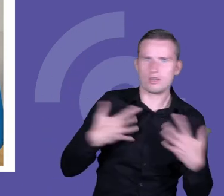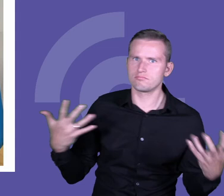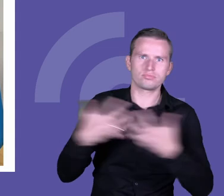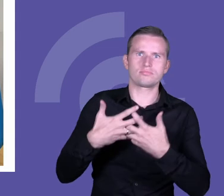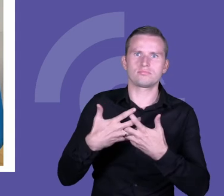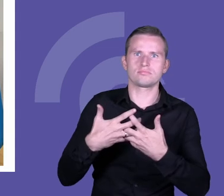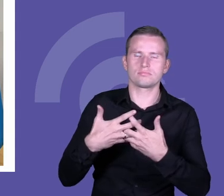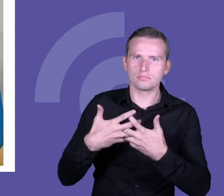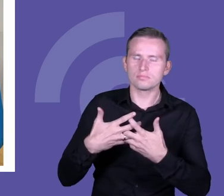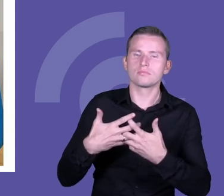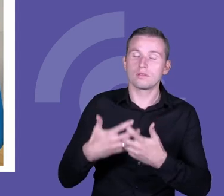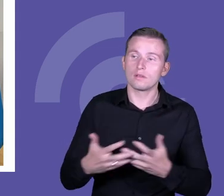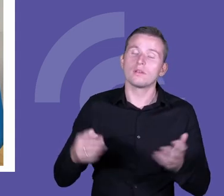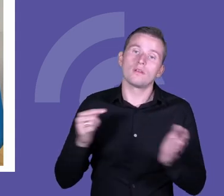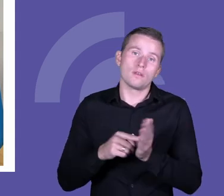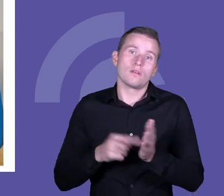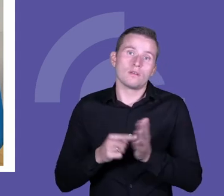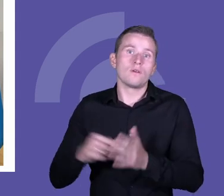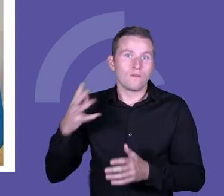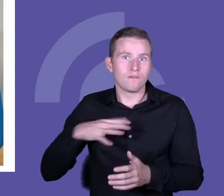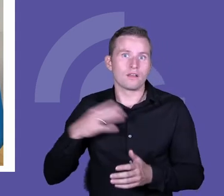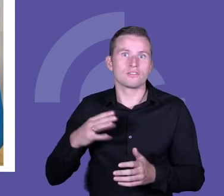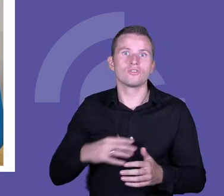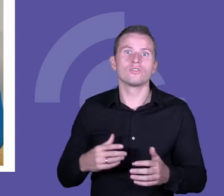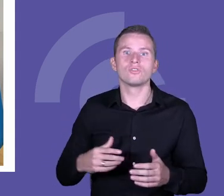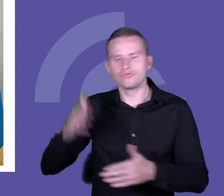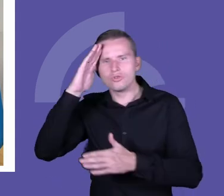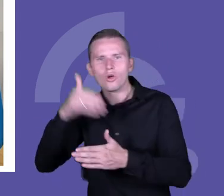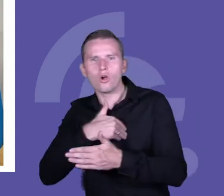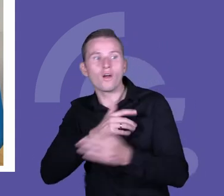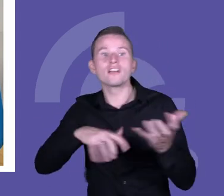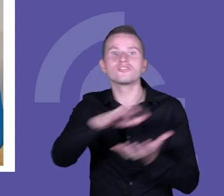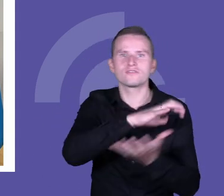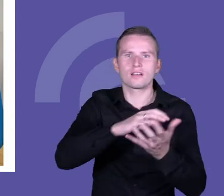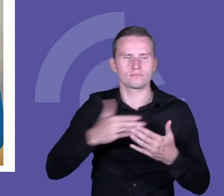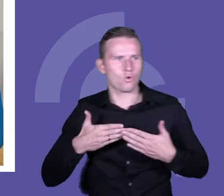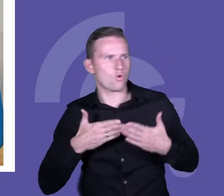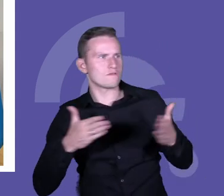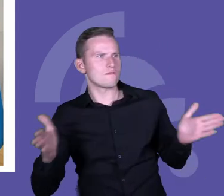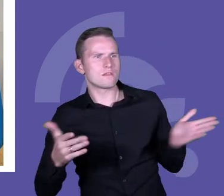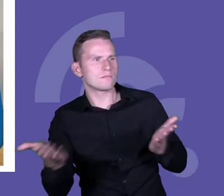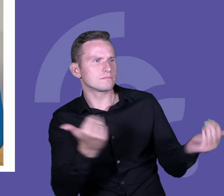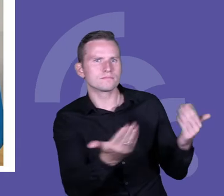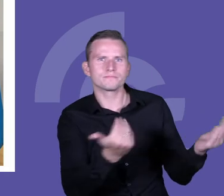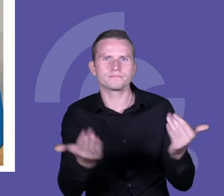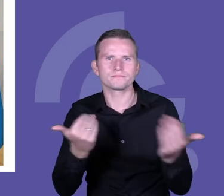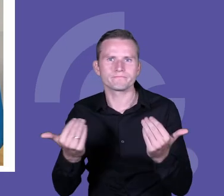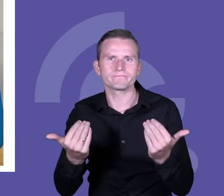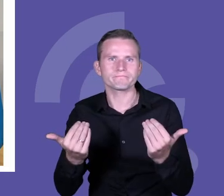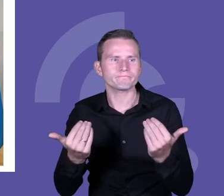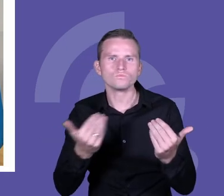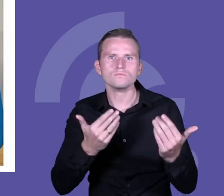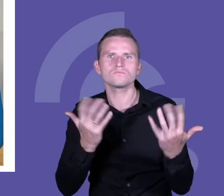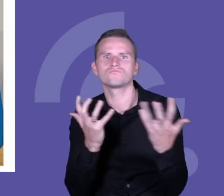że poszukanie tych możliwości, otwarcie się na ten świat zewnętrzny jest bardzo ważne, bo to łączy szkołę po prostu z tym